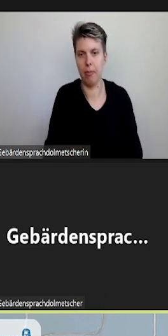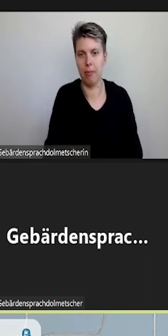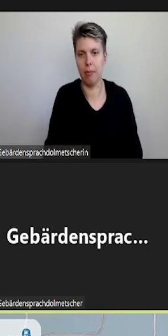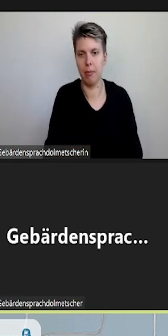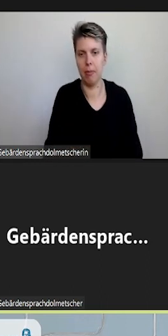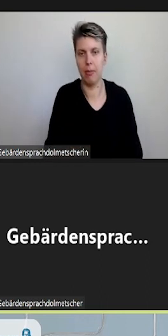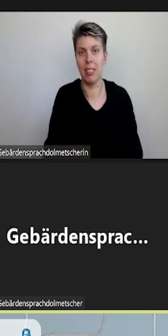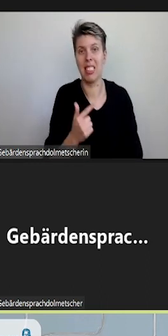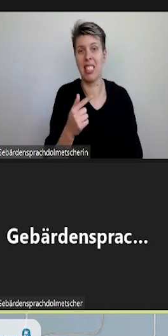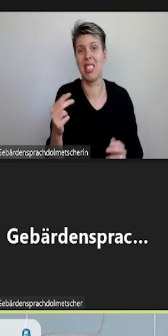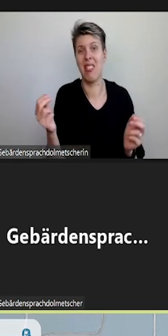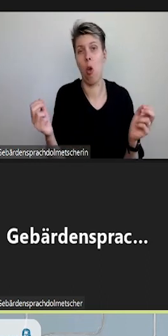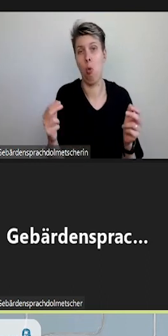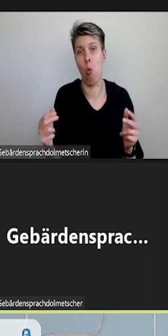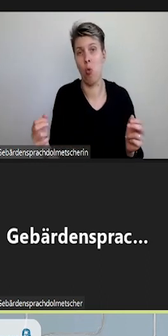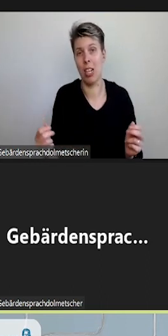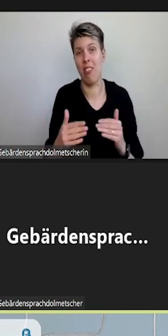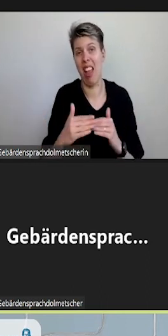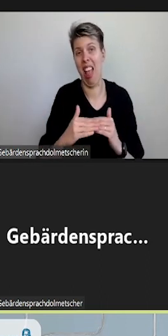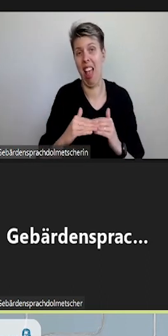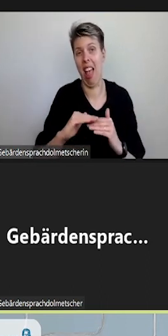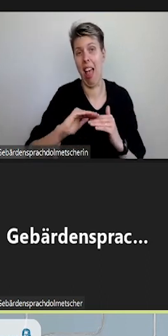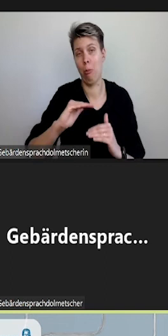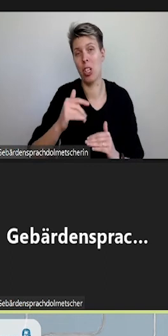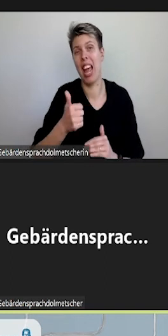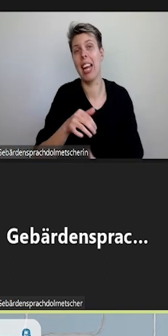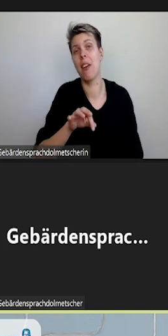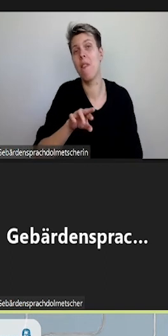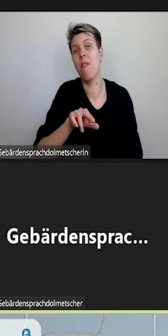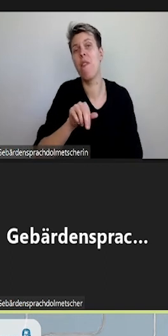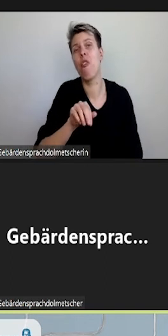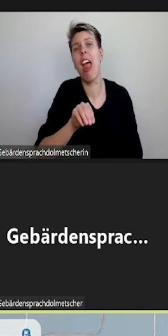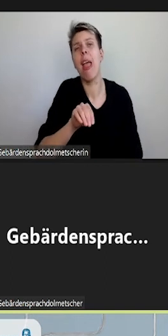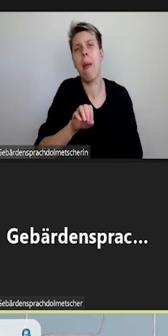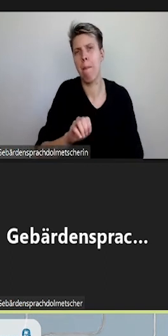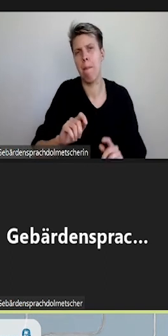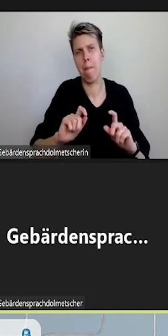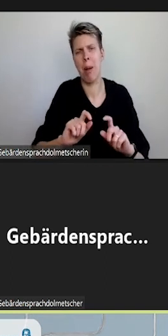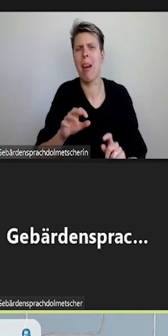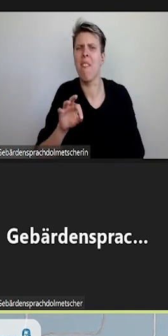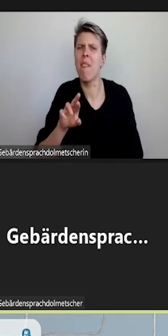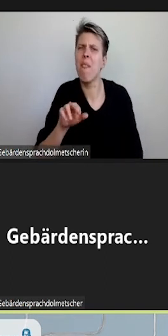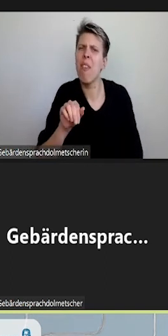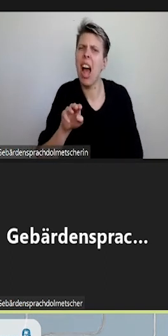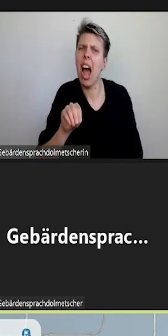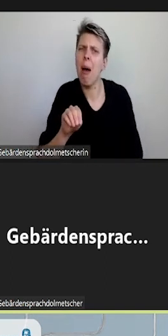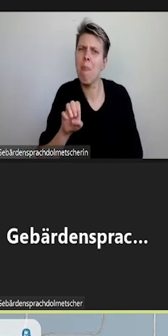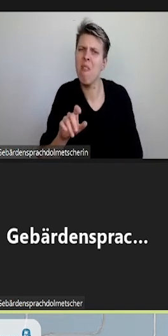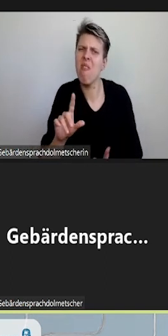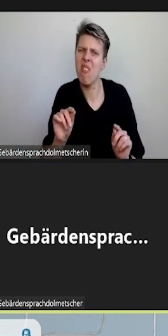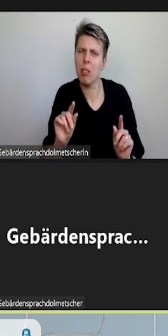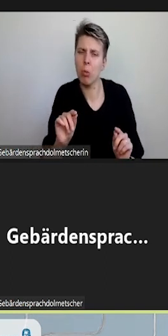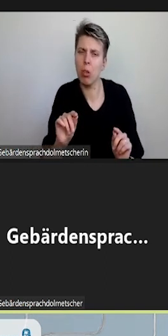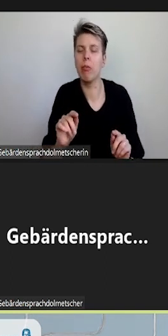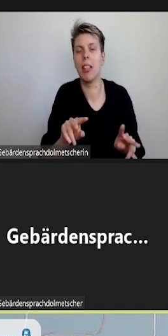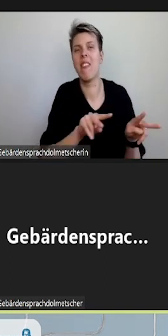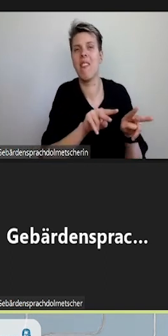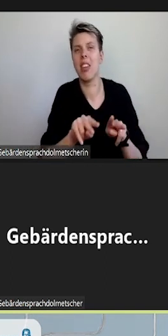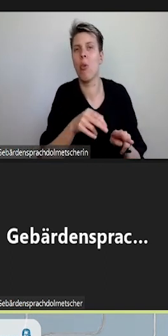eingehalten werden von einem Frame. Unter einem Frame kann man sich ein Einzelbild im Video